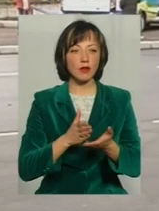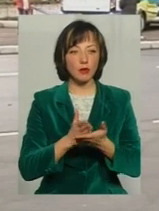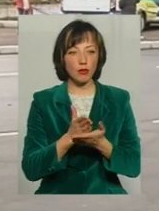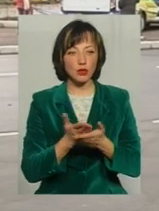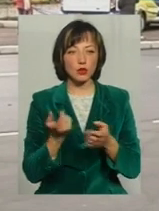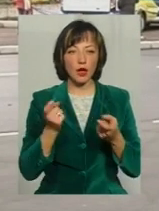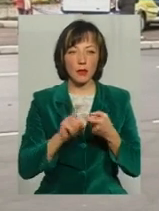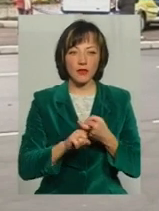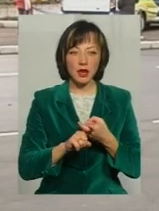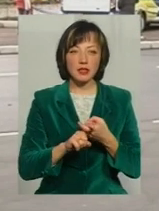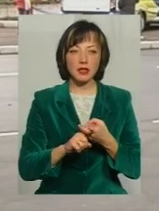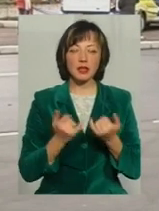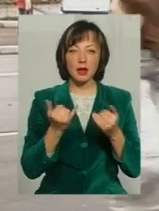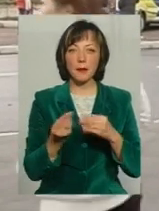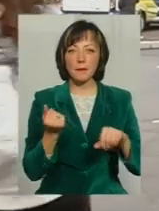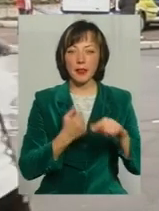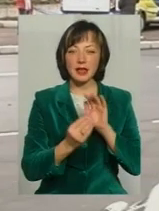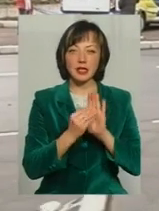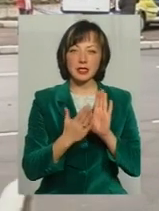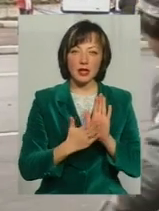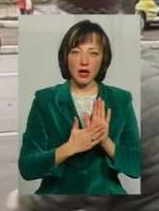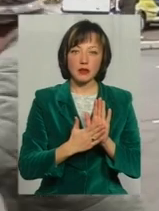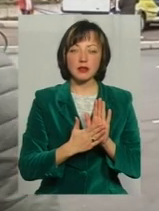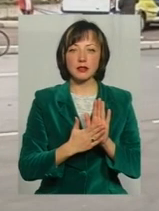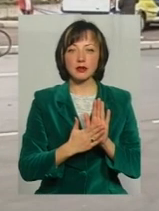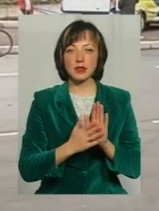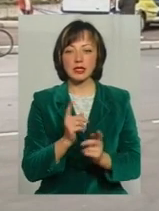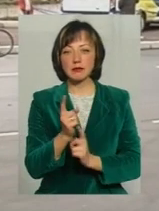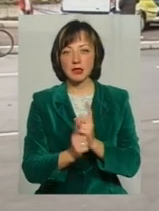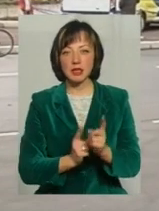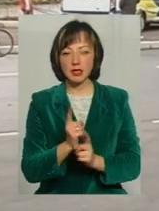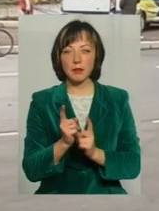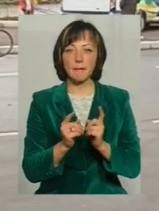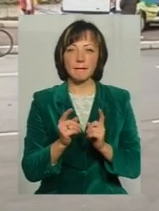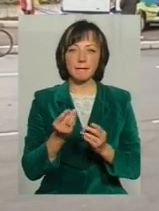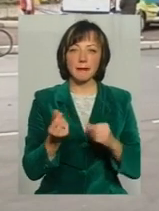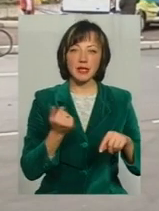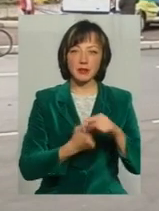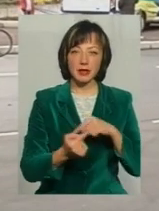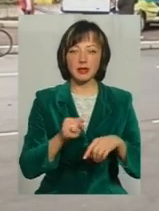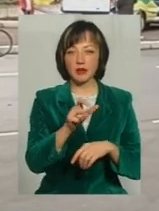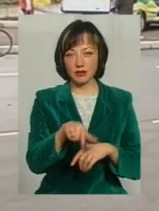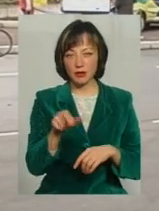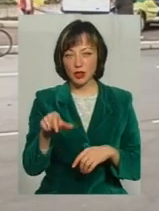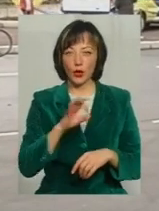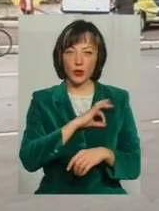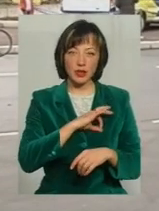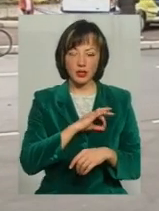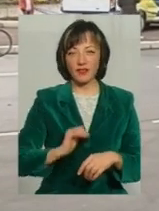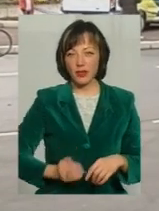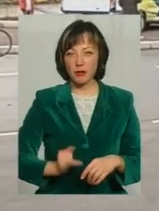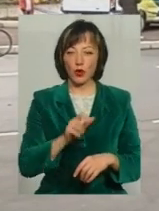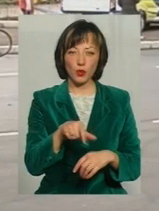для підприємців, пов'язані з реєстрацією підприємців, змінами підприємців, і фізичних осіб, і юридичних осіб,